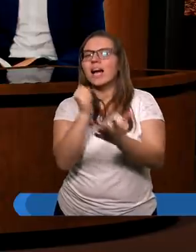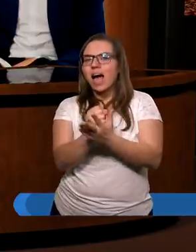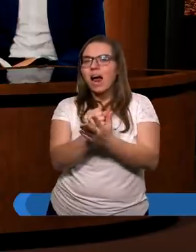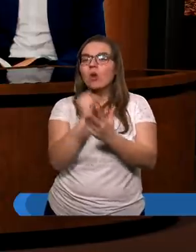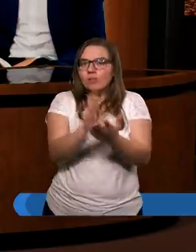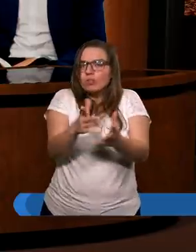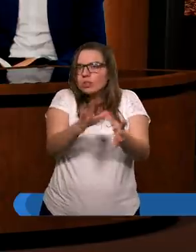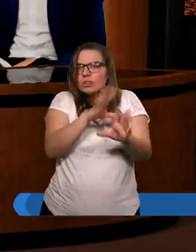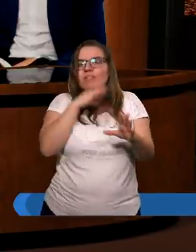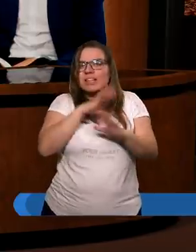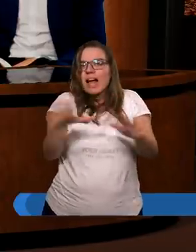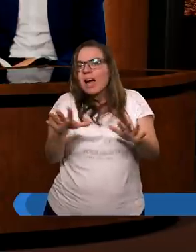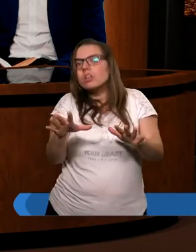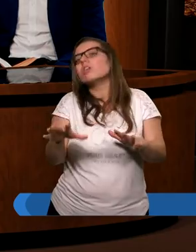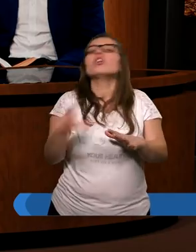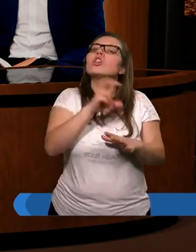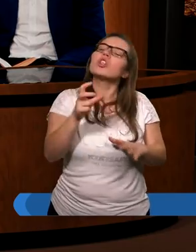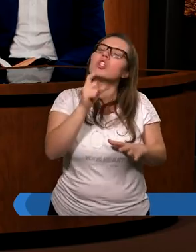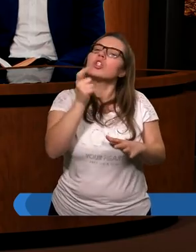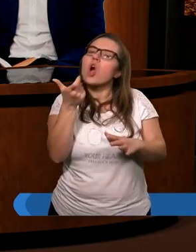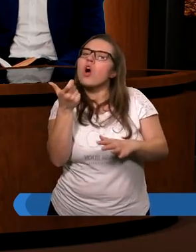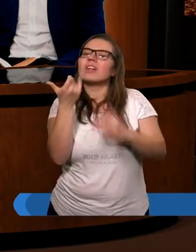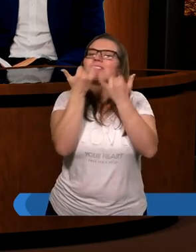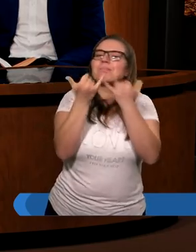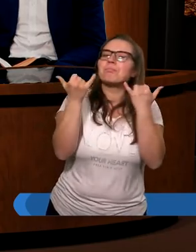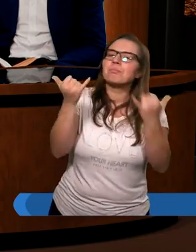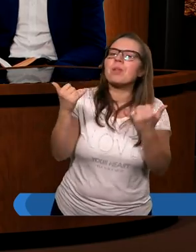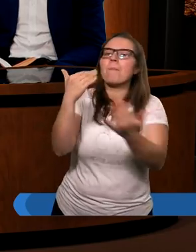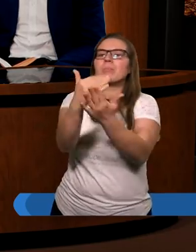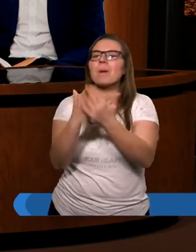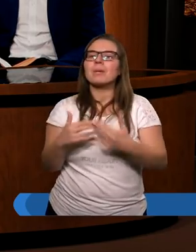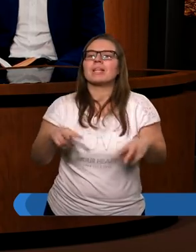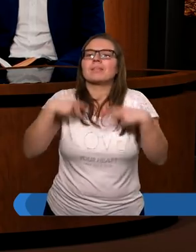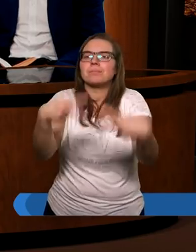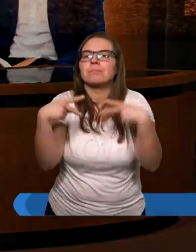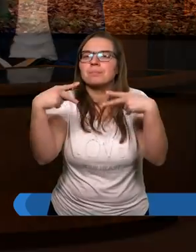i to wszystko, czy też niektóre inne przepisy.